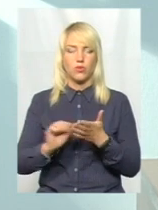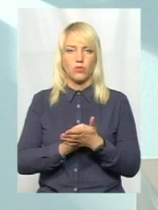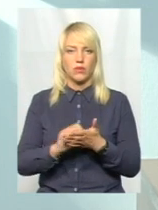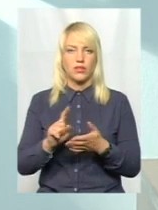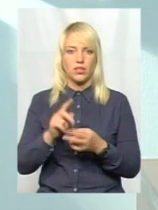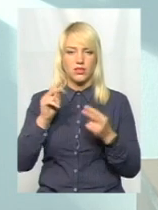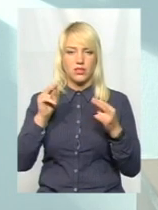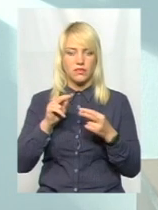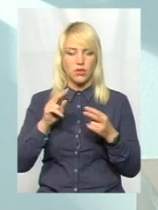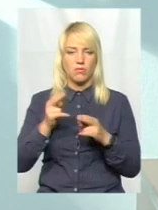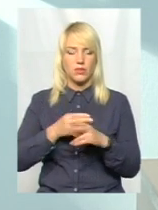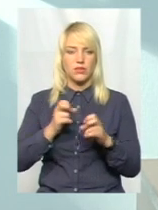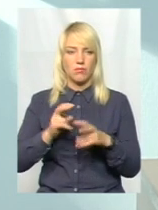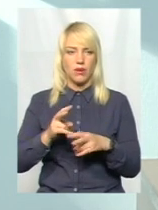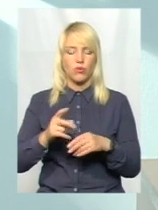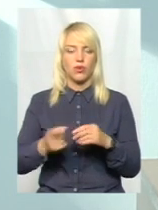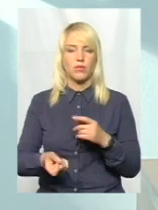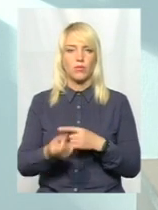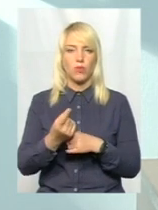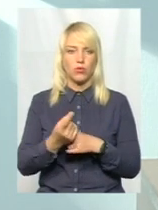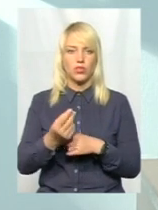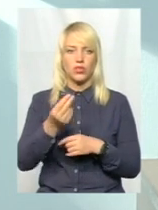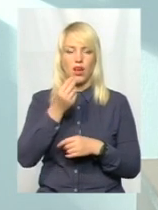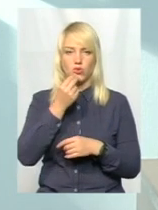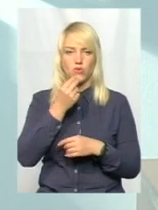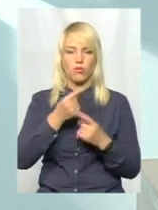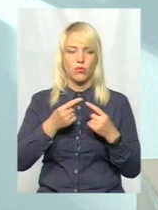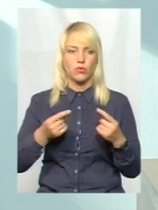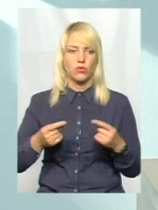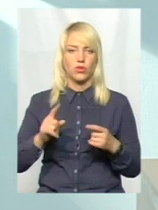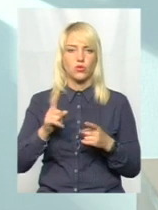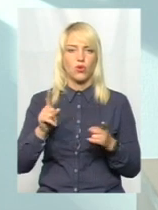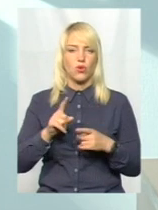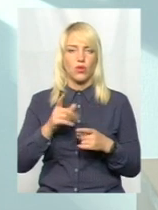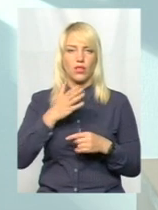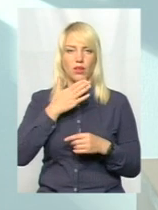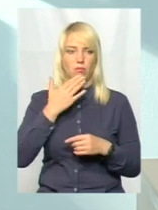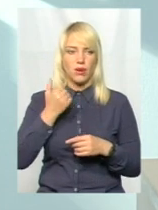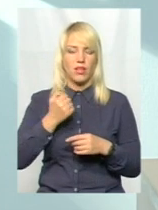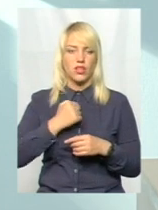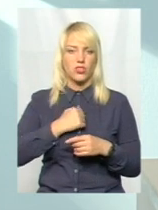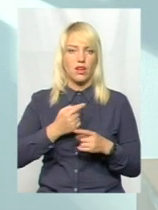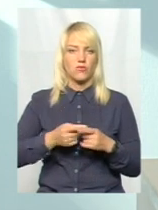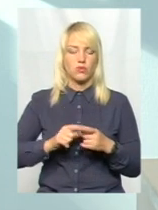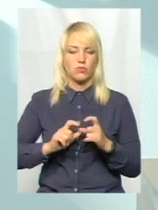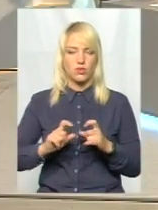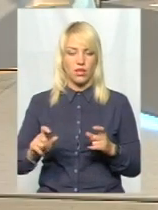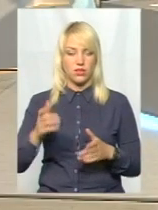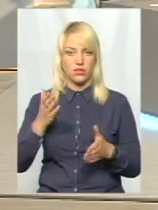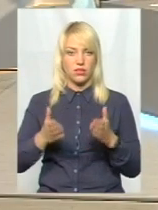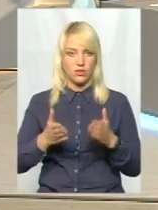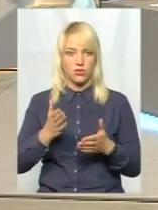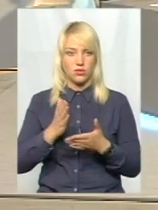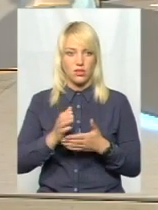який засвідчує безпеку та походження харчового продукту, ну, чого не було, на жаль, у цьому закладі. Тобто, якщо є